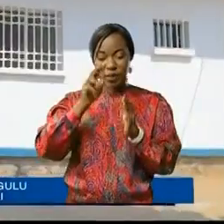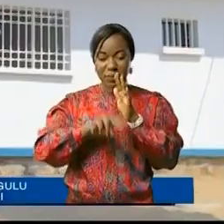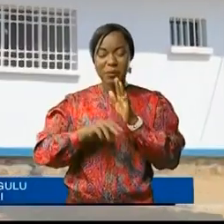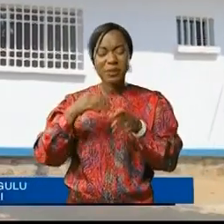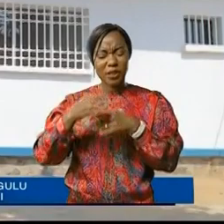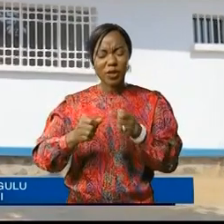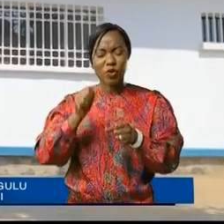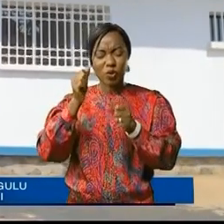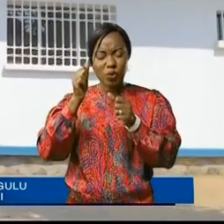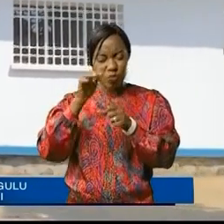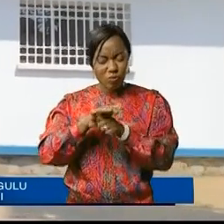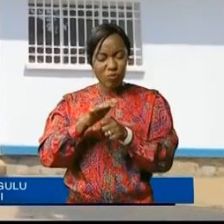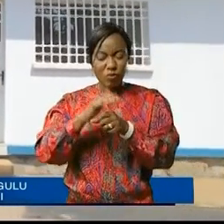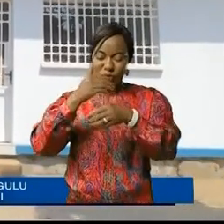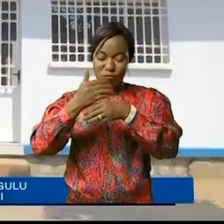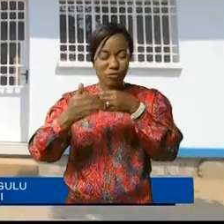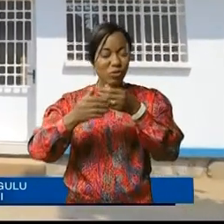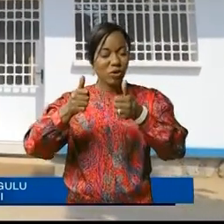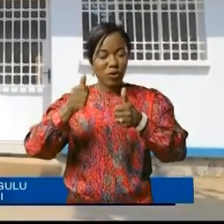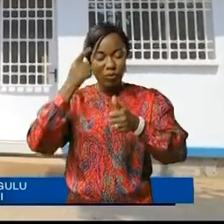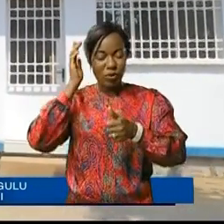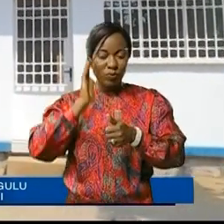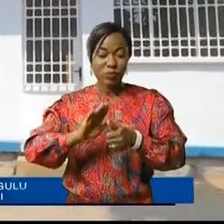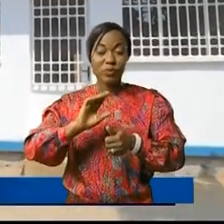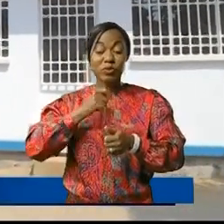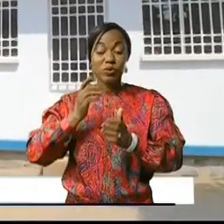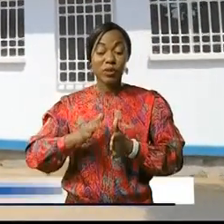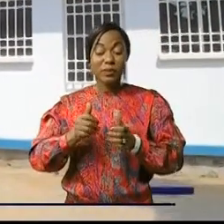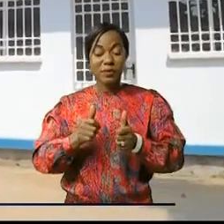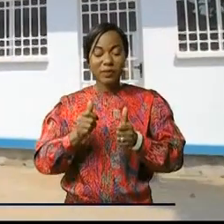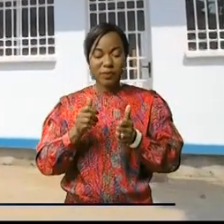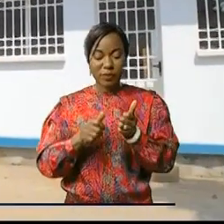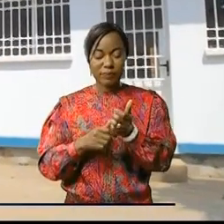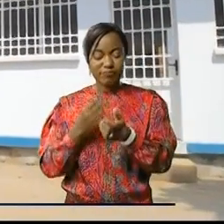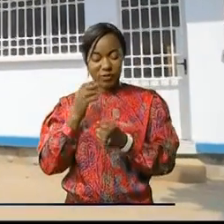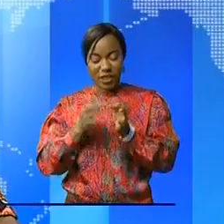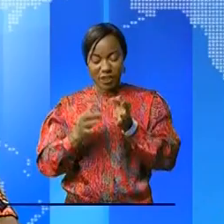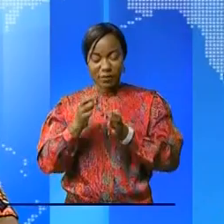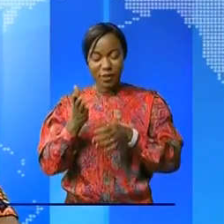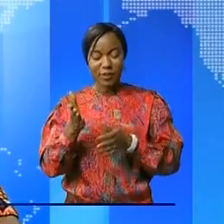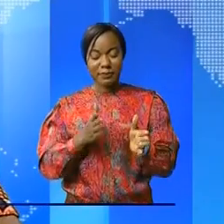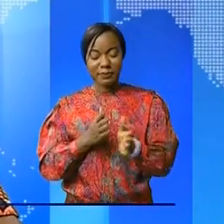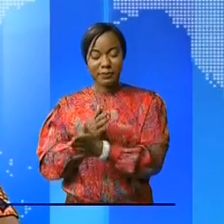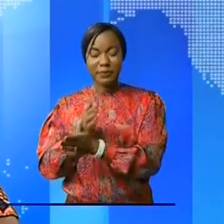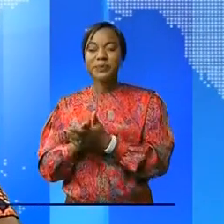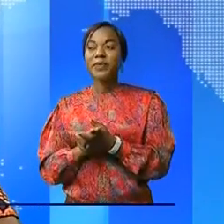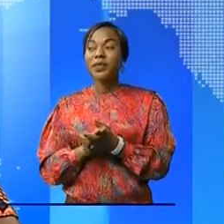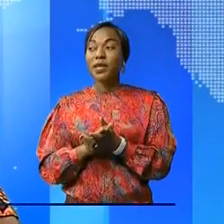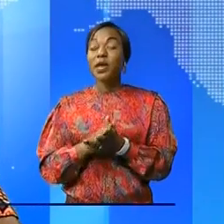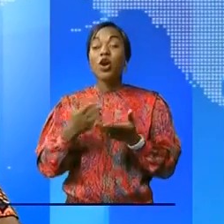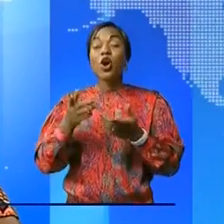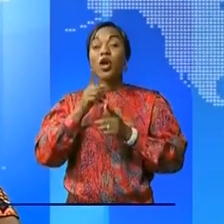bonnes conditions d'incarcération des prisonniers à marteler le chef de la prison. La direction,